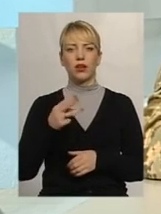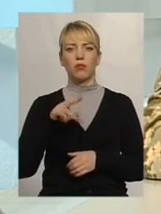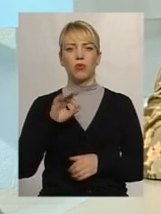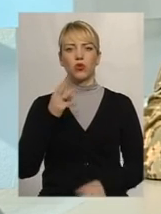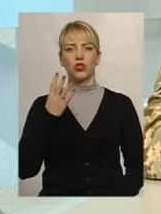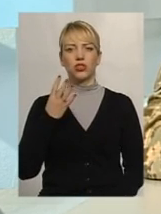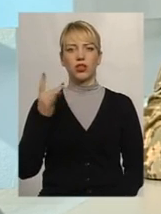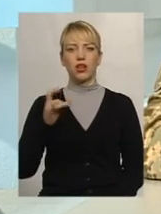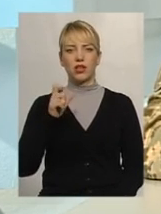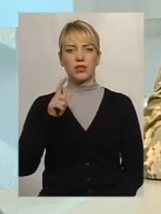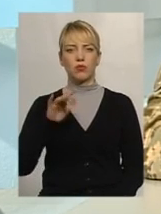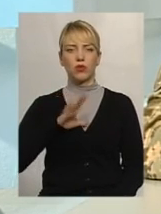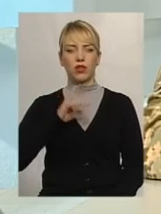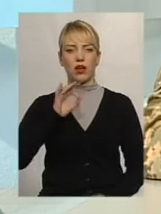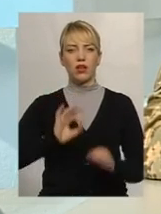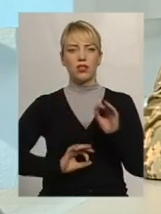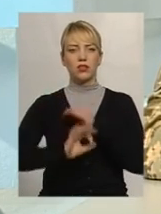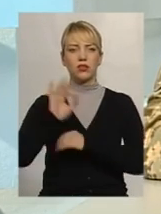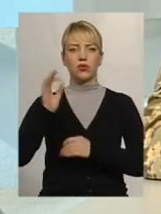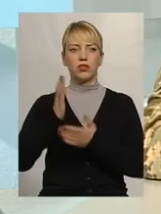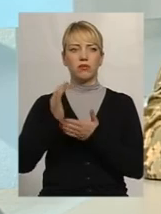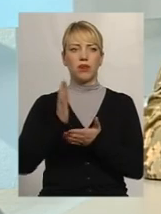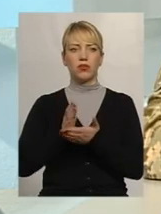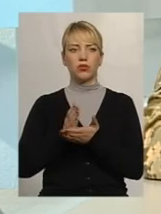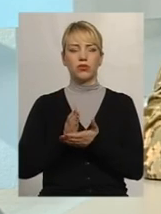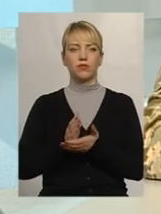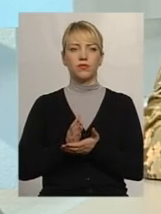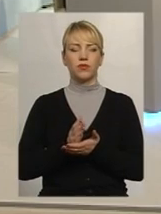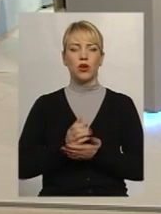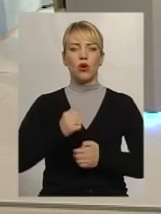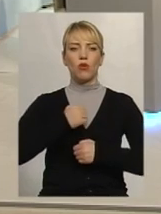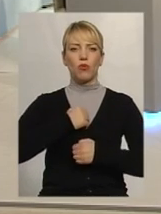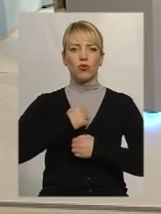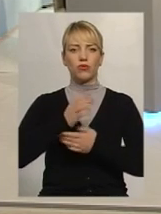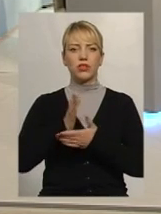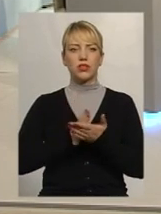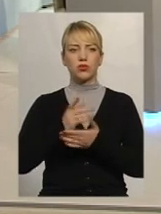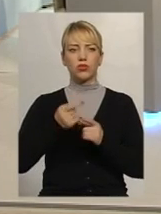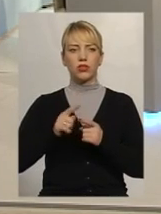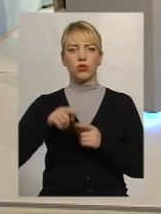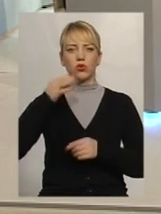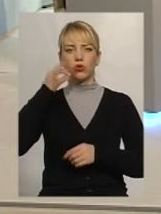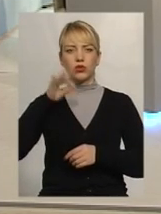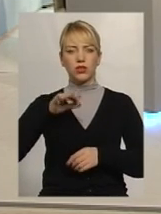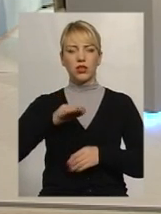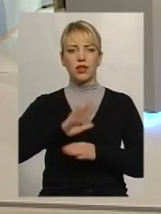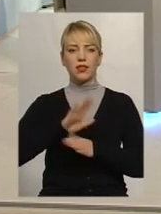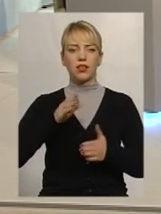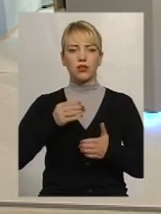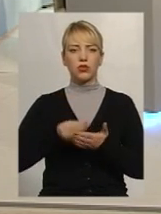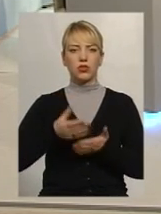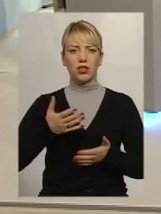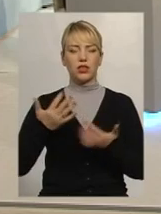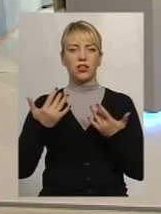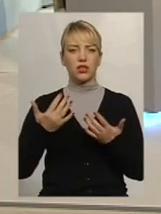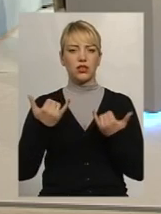Сході, мають певні бойові заслуги і той досвід неоціненний, який, на жаль,